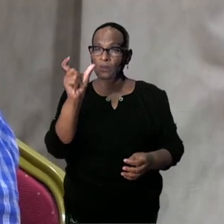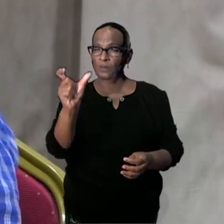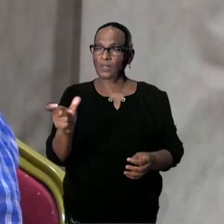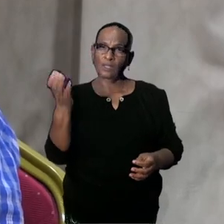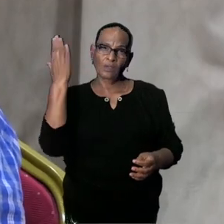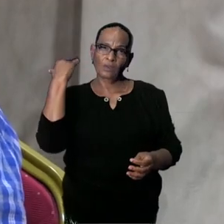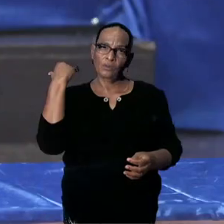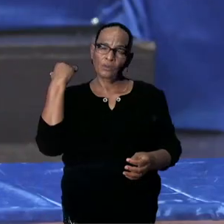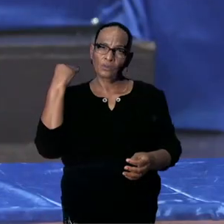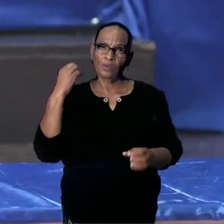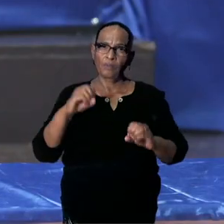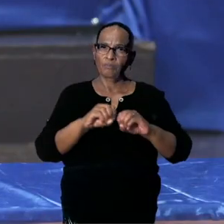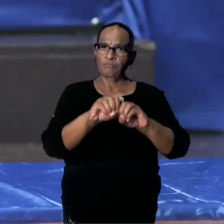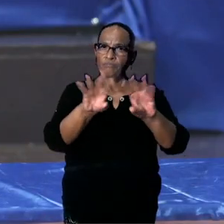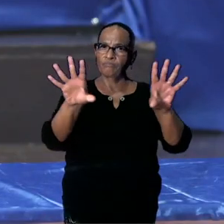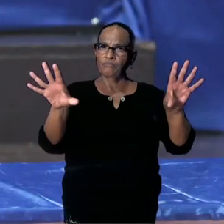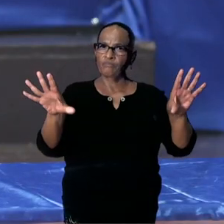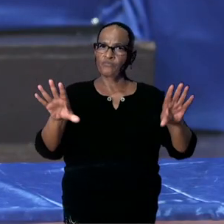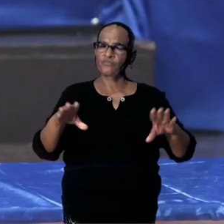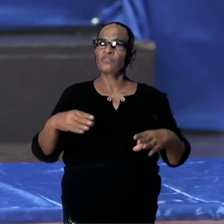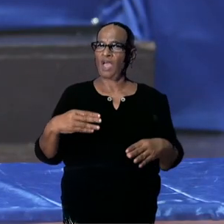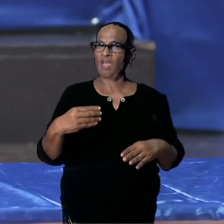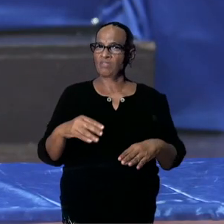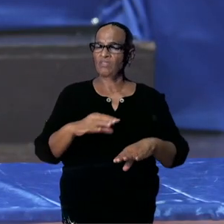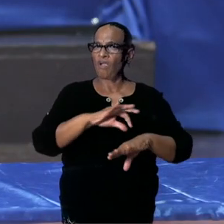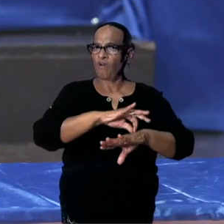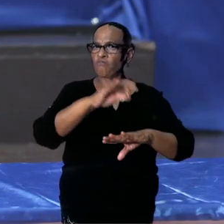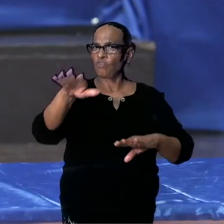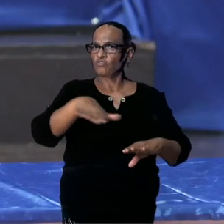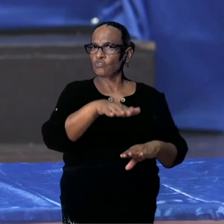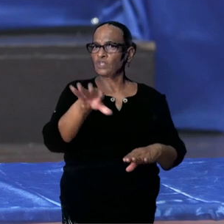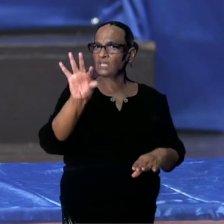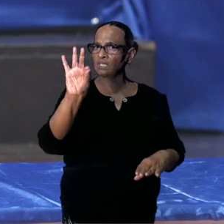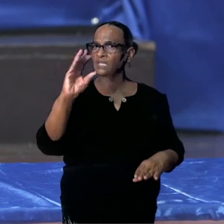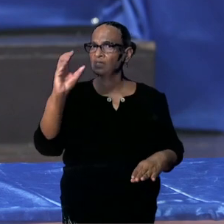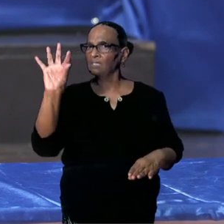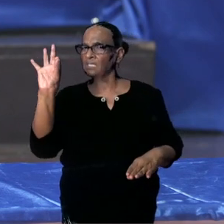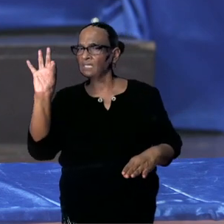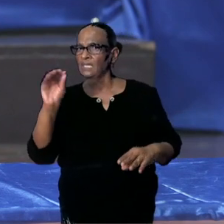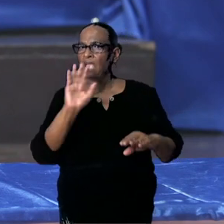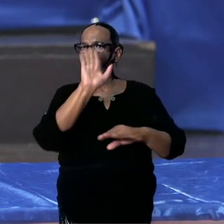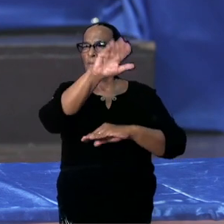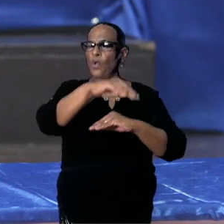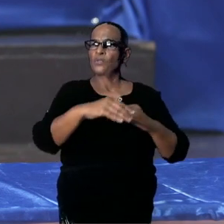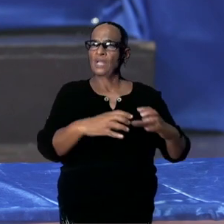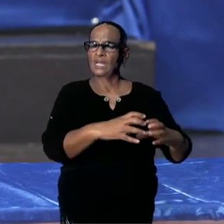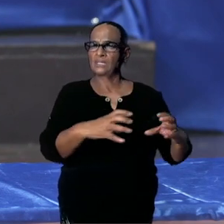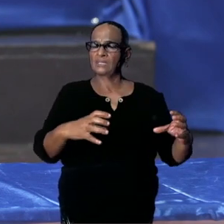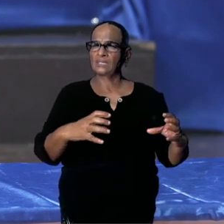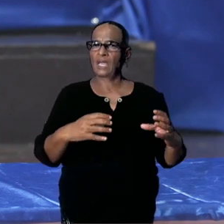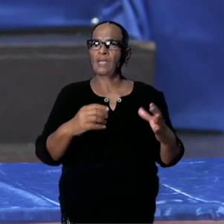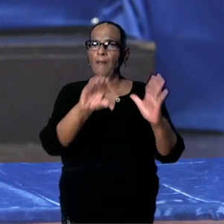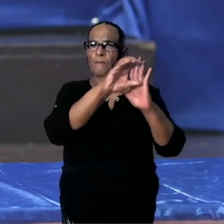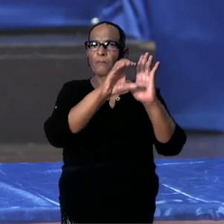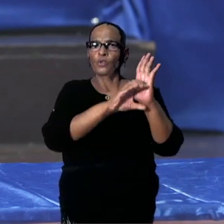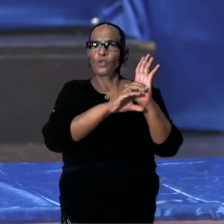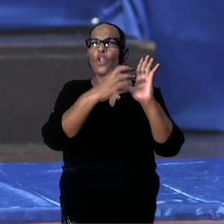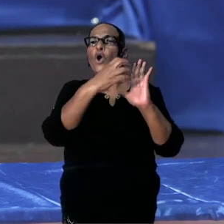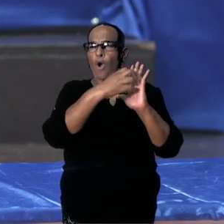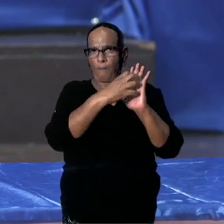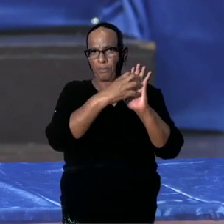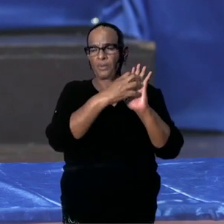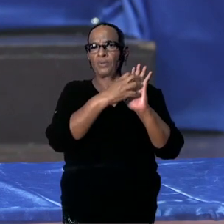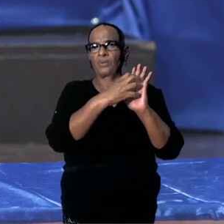vanuit volksgezondheid, TCT en buitenlandse zaken. Waarbij de protocolen waren opgenomen,